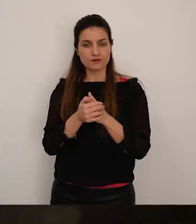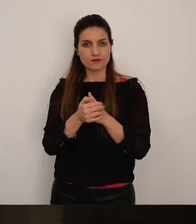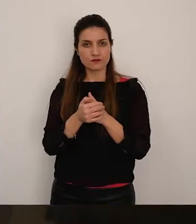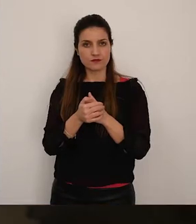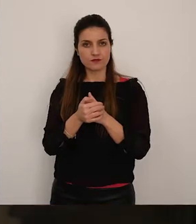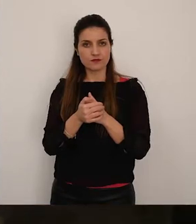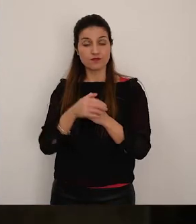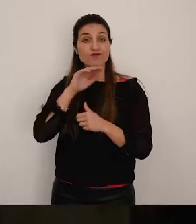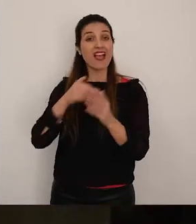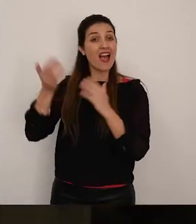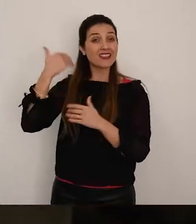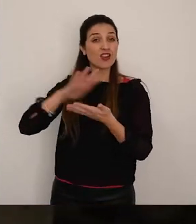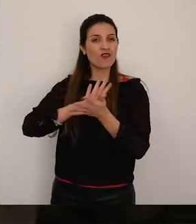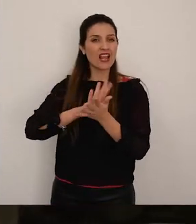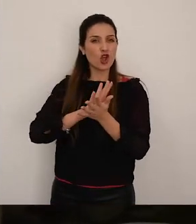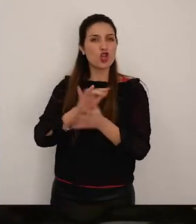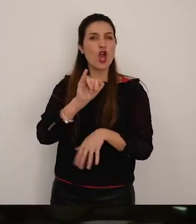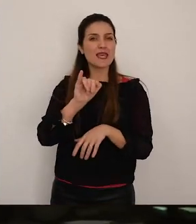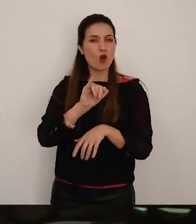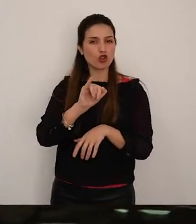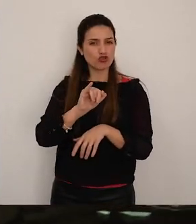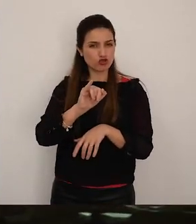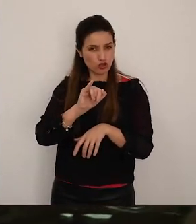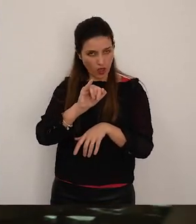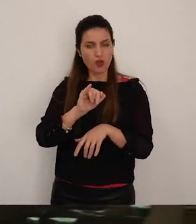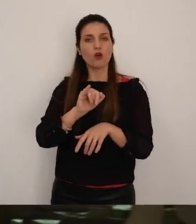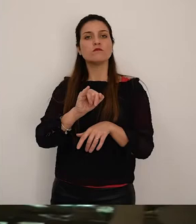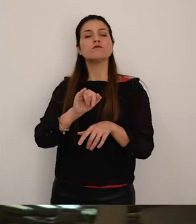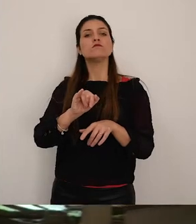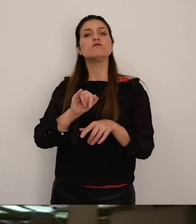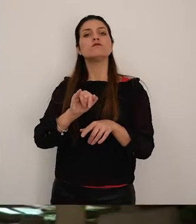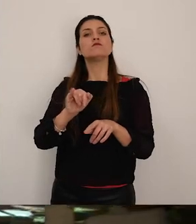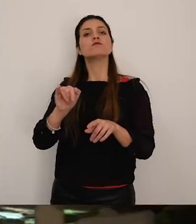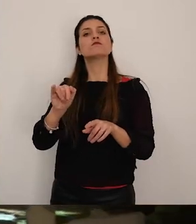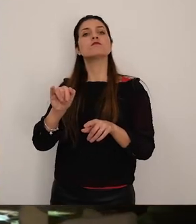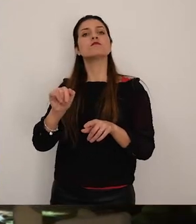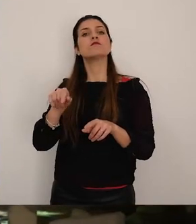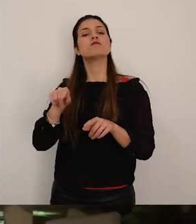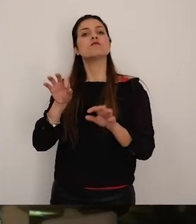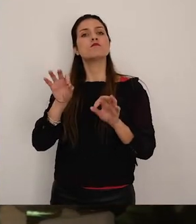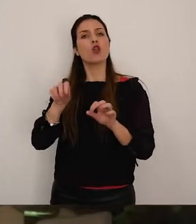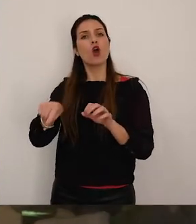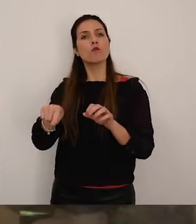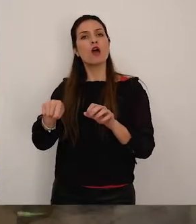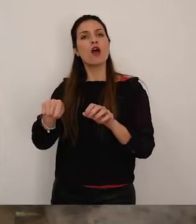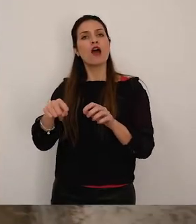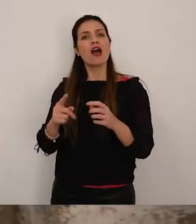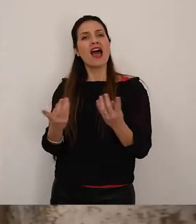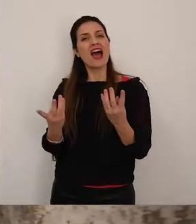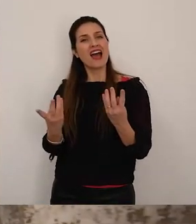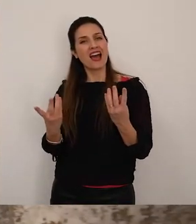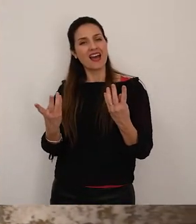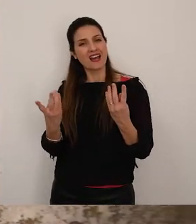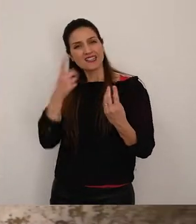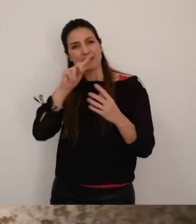l'antico frantoio ipogeo annesso al complesso di torcito rappresenta una delle diverse attività di produzione